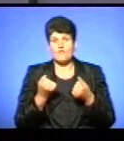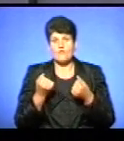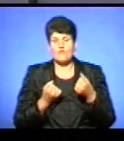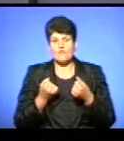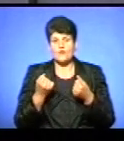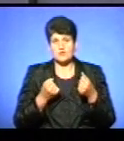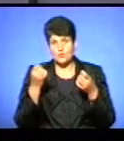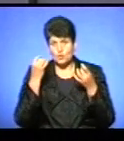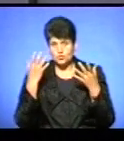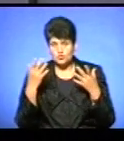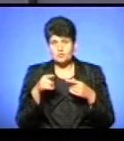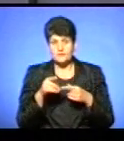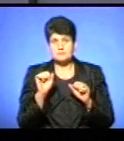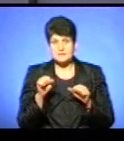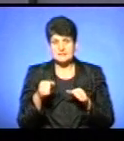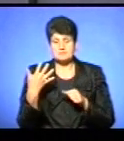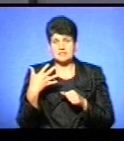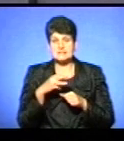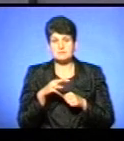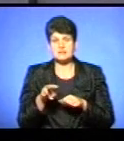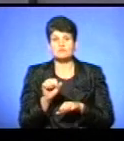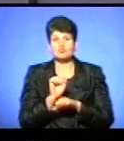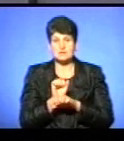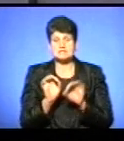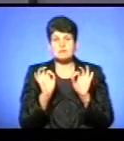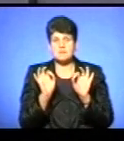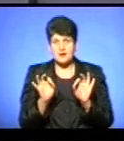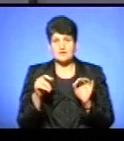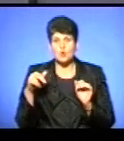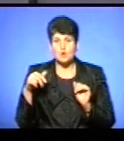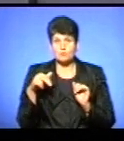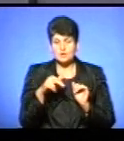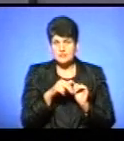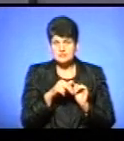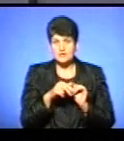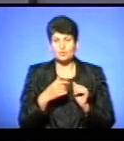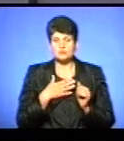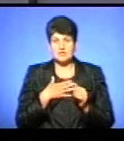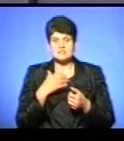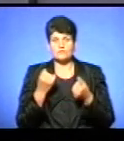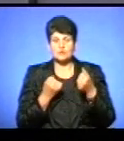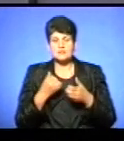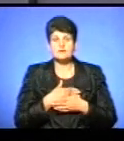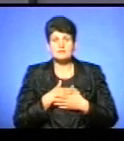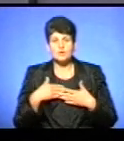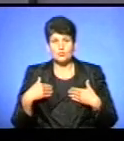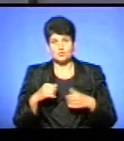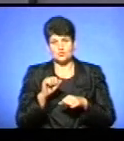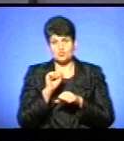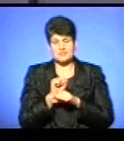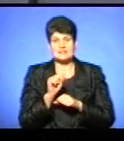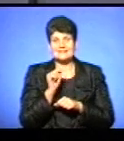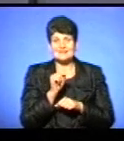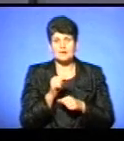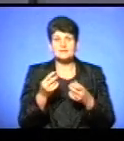міг за 50 метрів зупинитися правильно і пройтися їх. А в нас водії не хочуть, нас хочуть зупинитися там, де їм